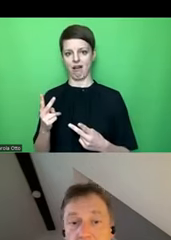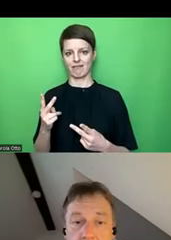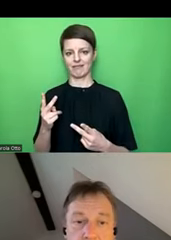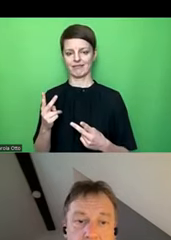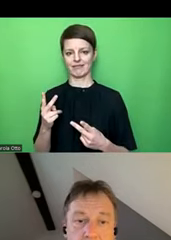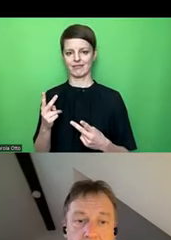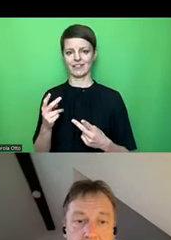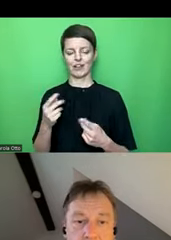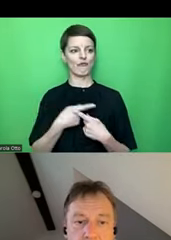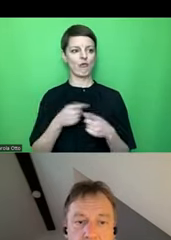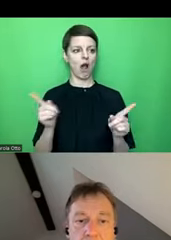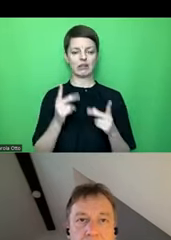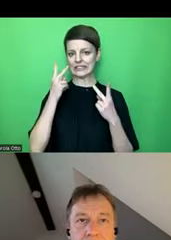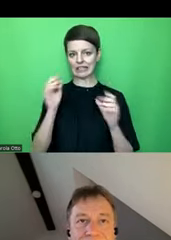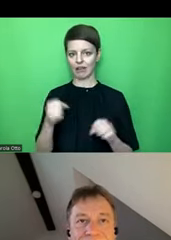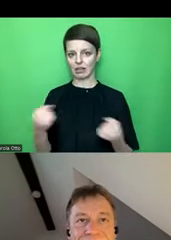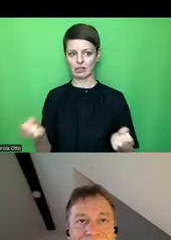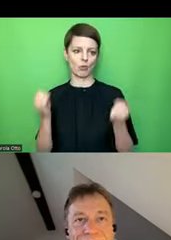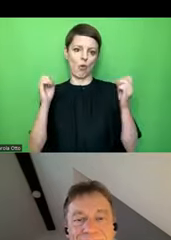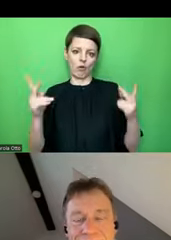wenn es für alle unsichtbar ist, dann ist es okay.